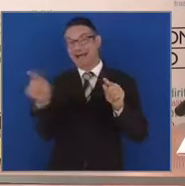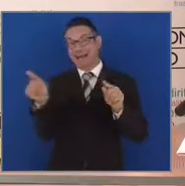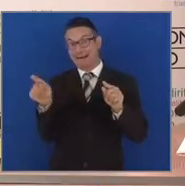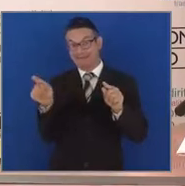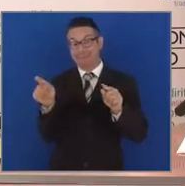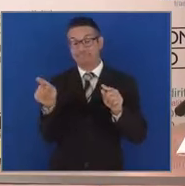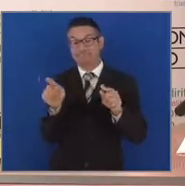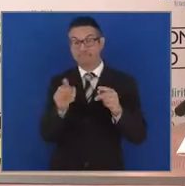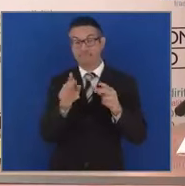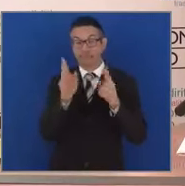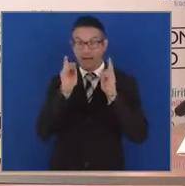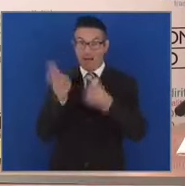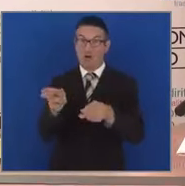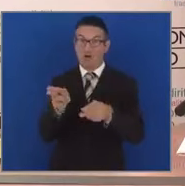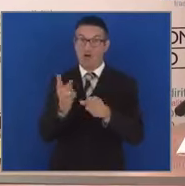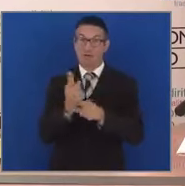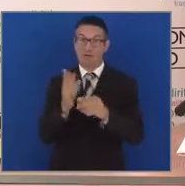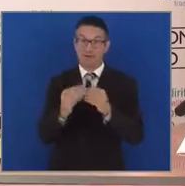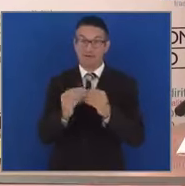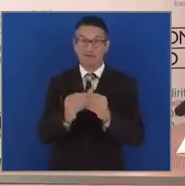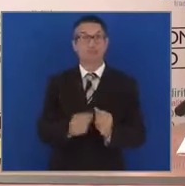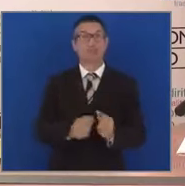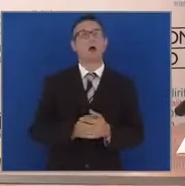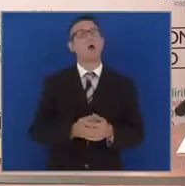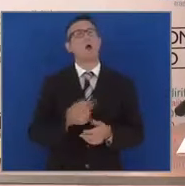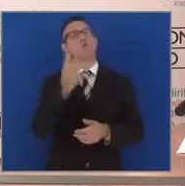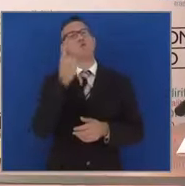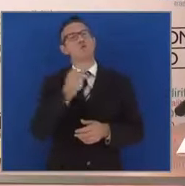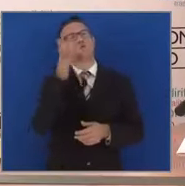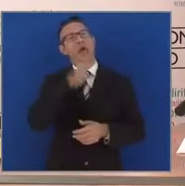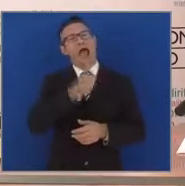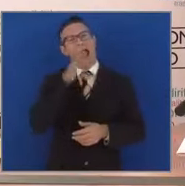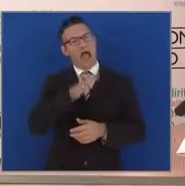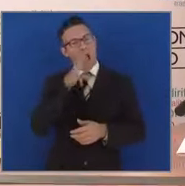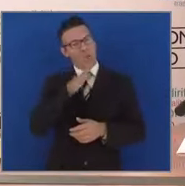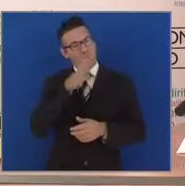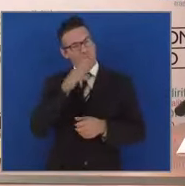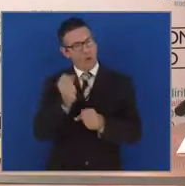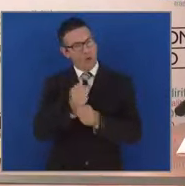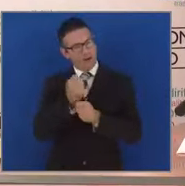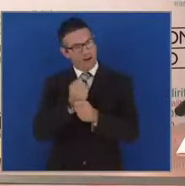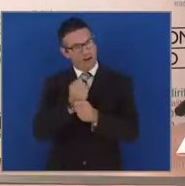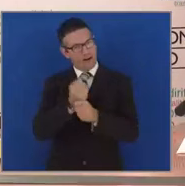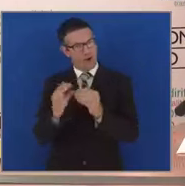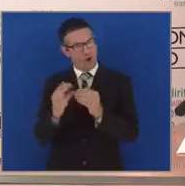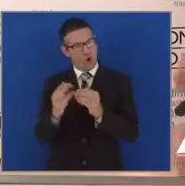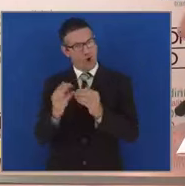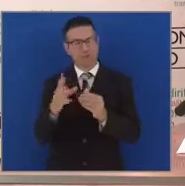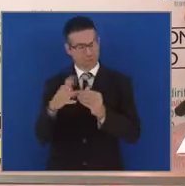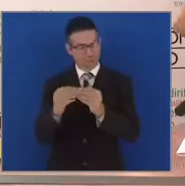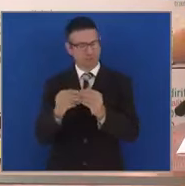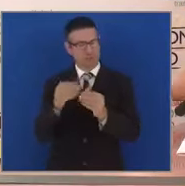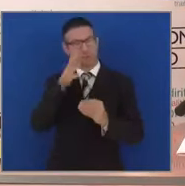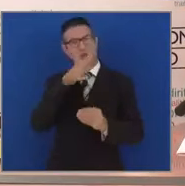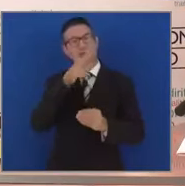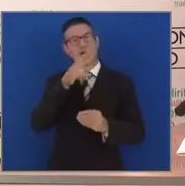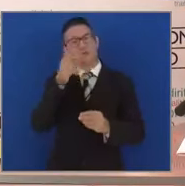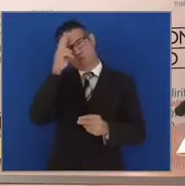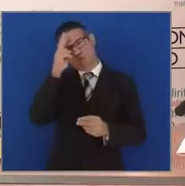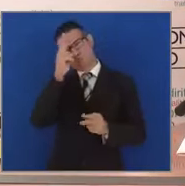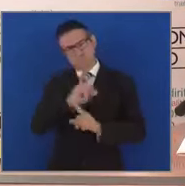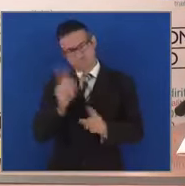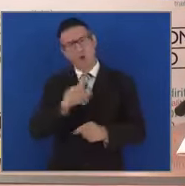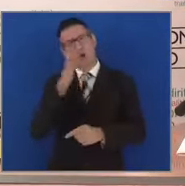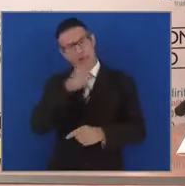Un'opera idrica ma non banale, anzi non solo non banale, ma una delle più importanti